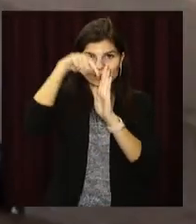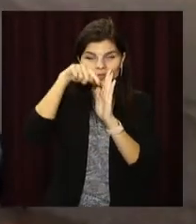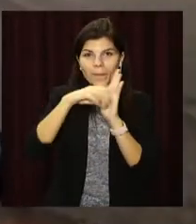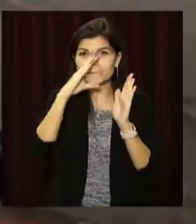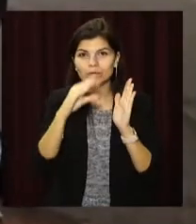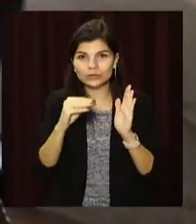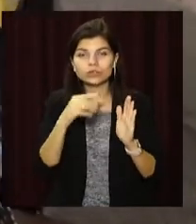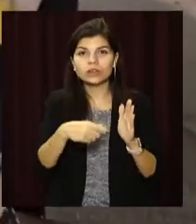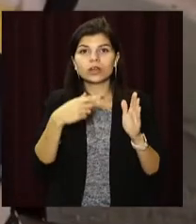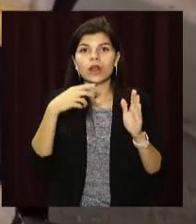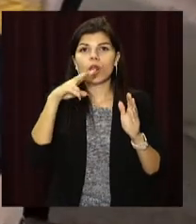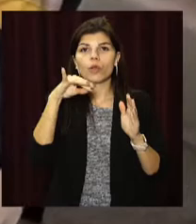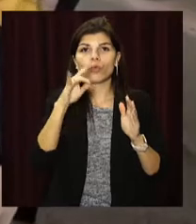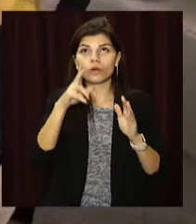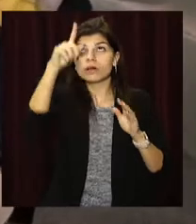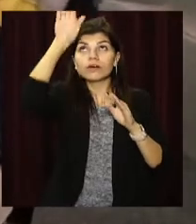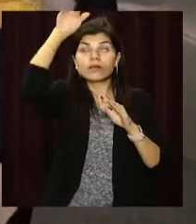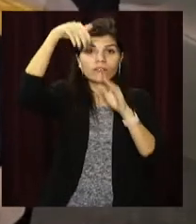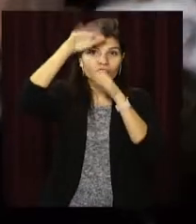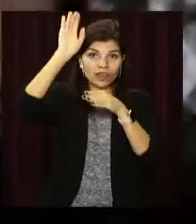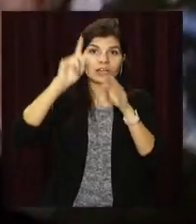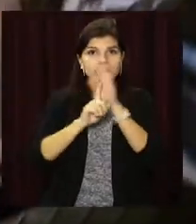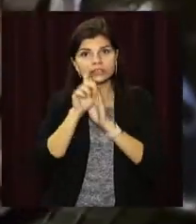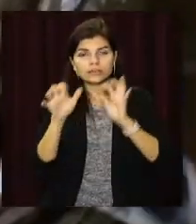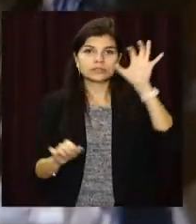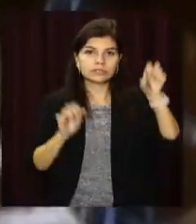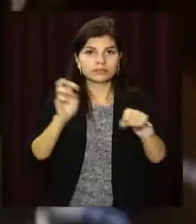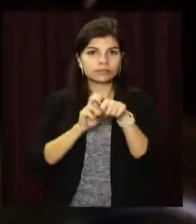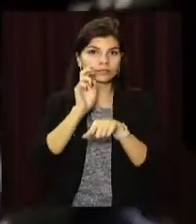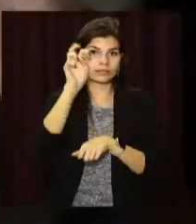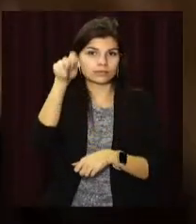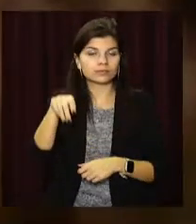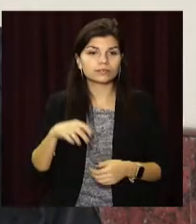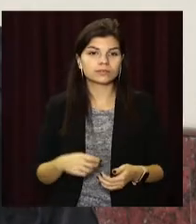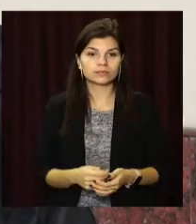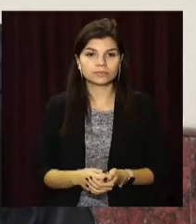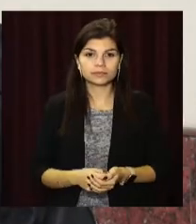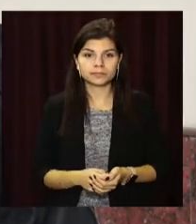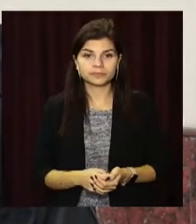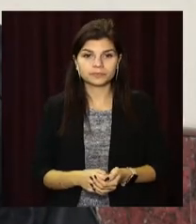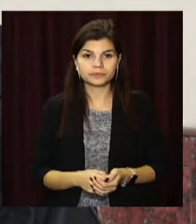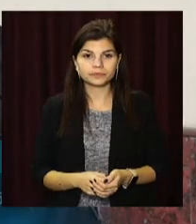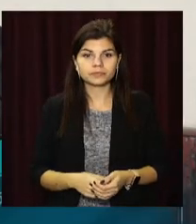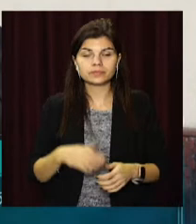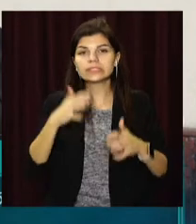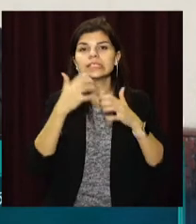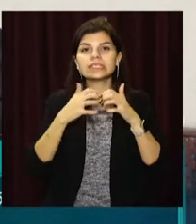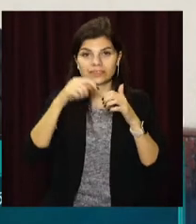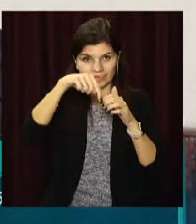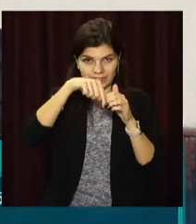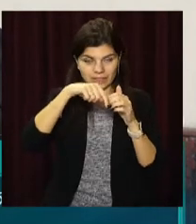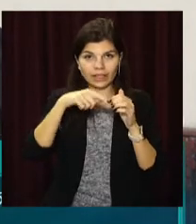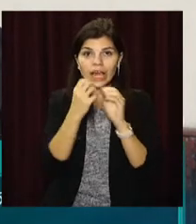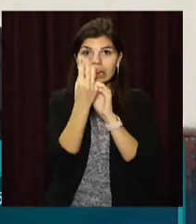маршрутки, відчинили люк та почали через нього вибиратися назовні. В середині транспортного засобу